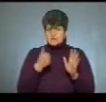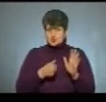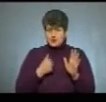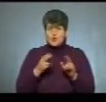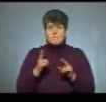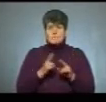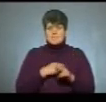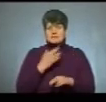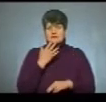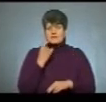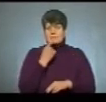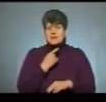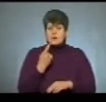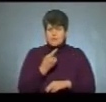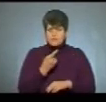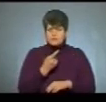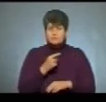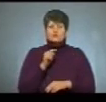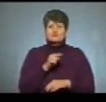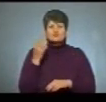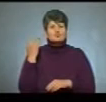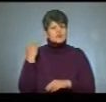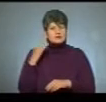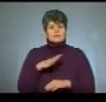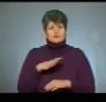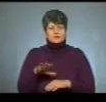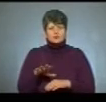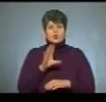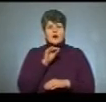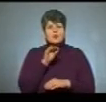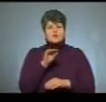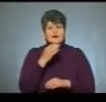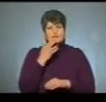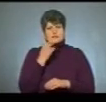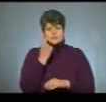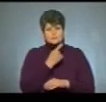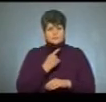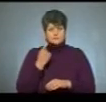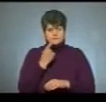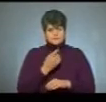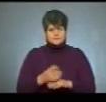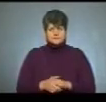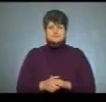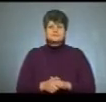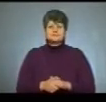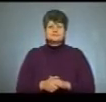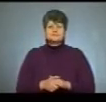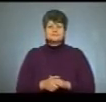без іноземних мов, бо тоді ще не складали аудіювання під час складання іноземної мови.